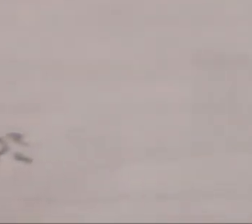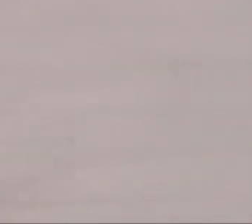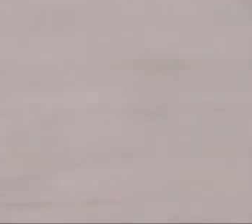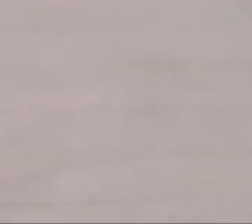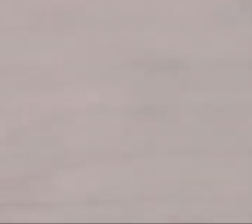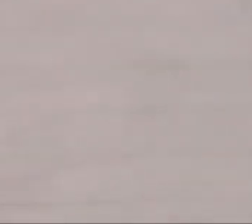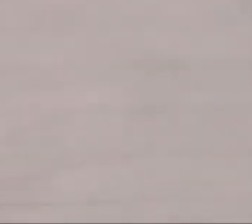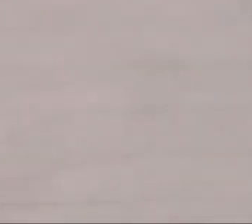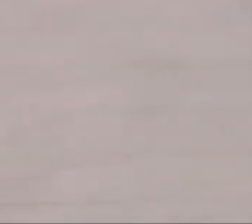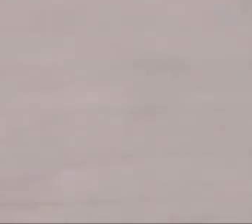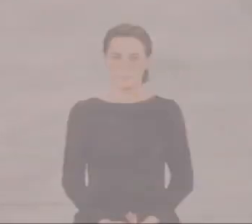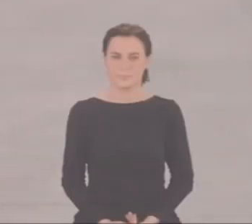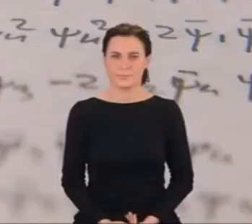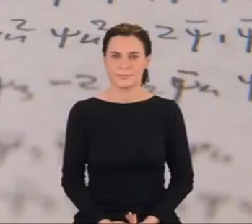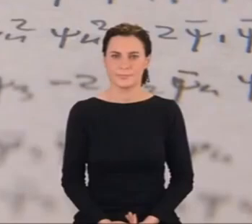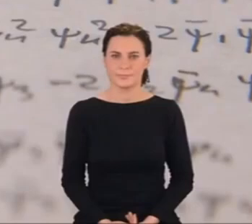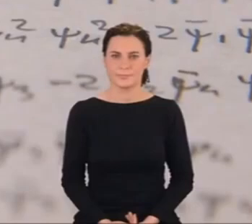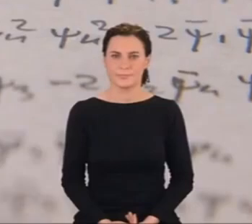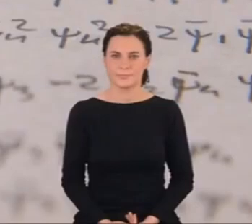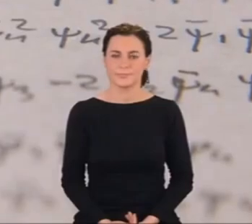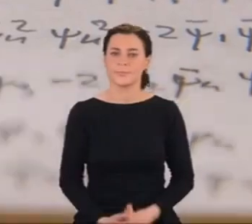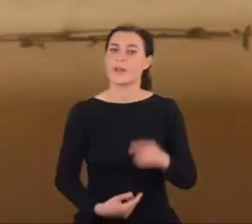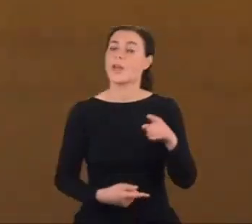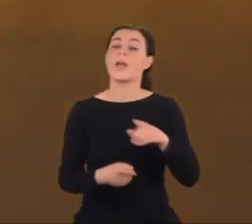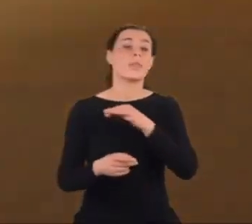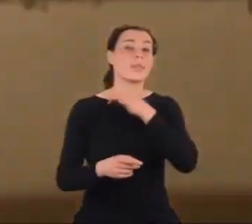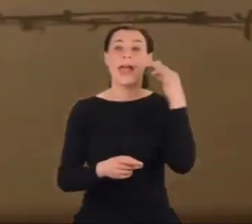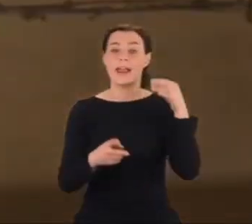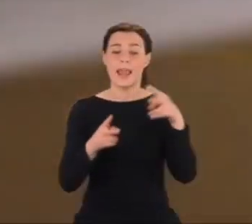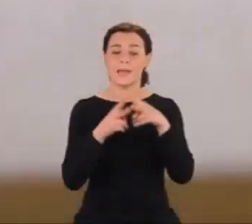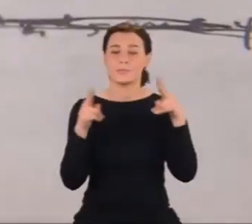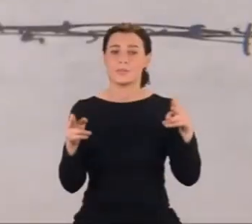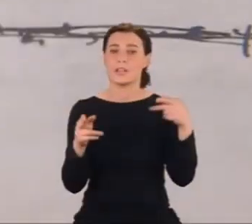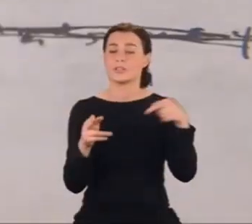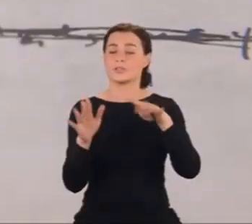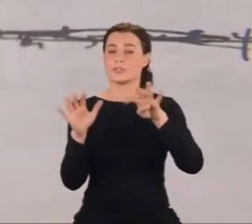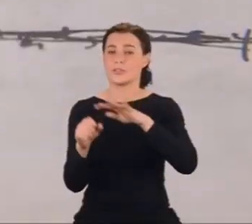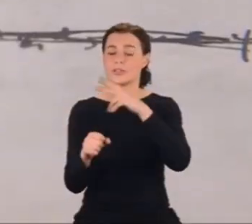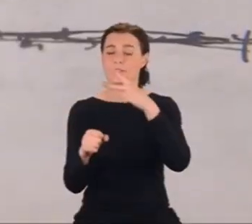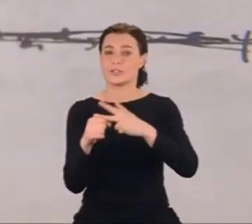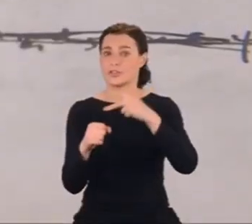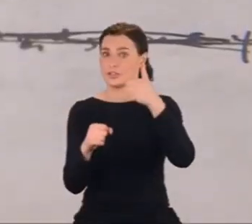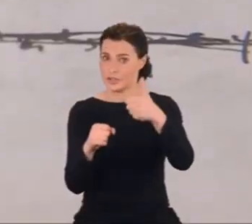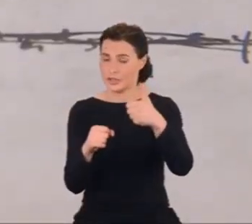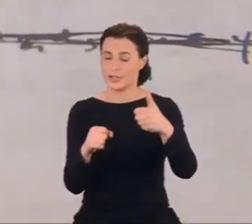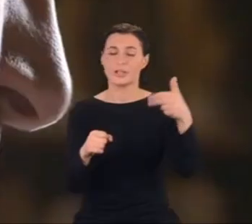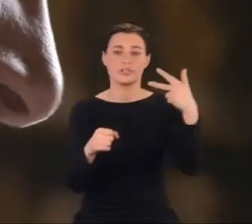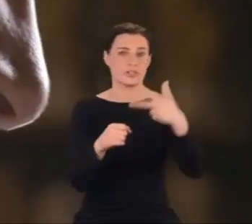Z naukowego punktu widzenia najlepsze są lata 1931-1932.